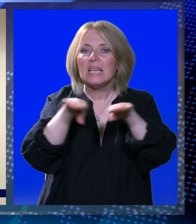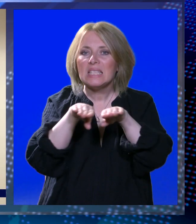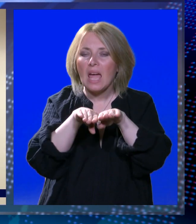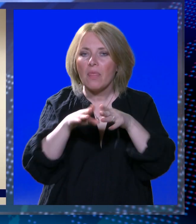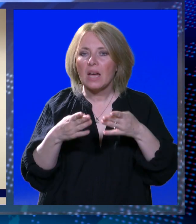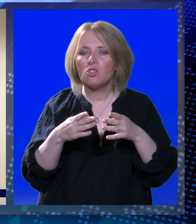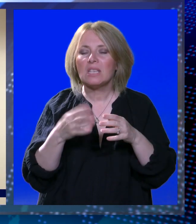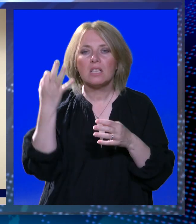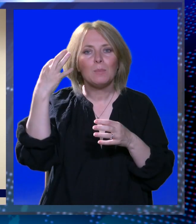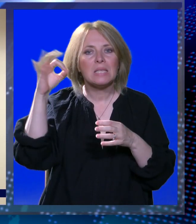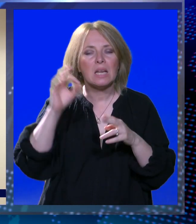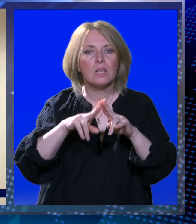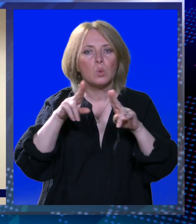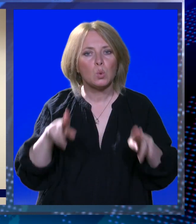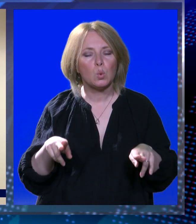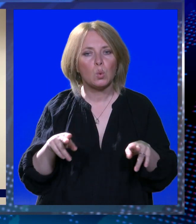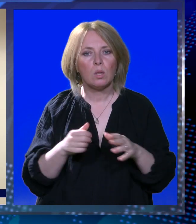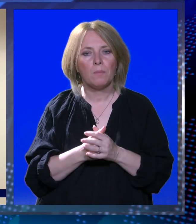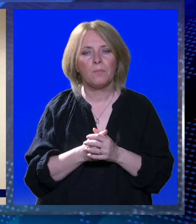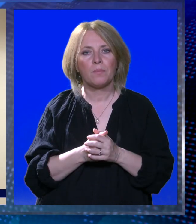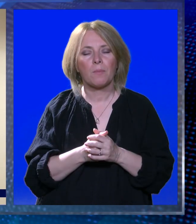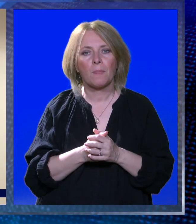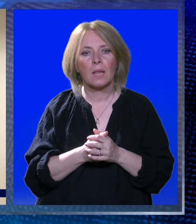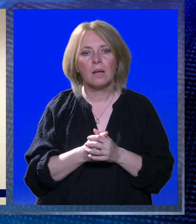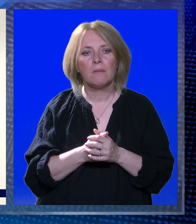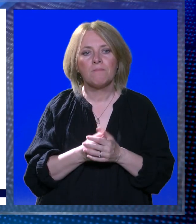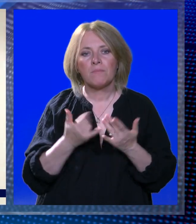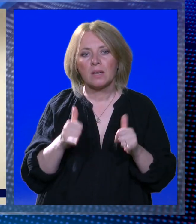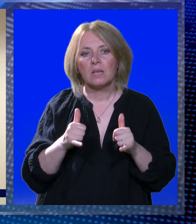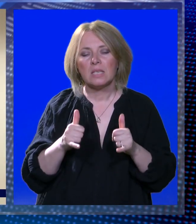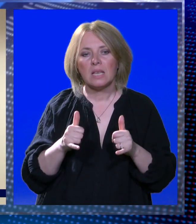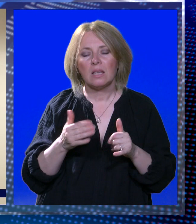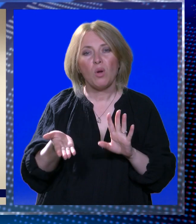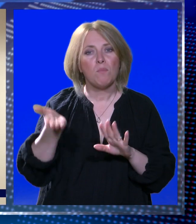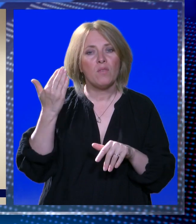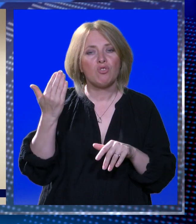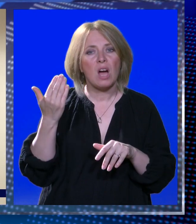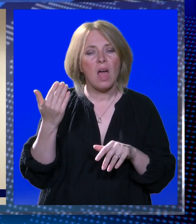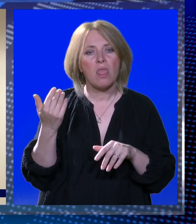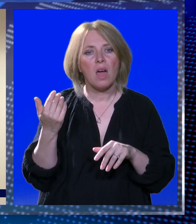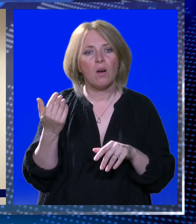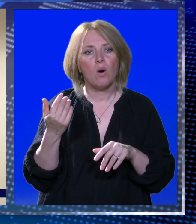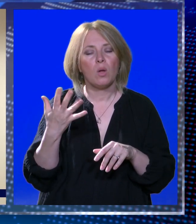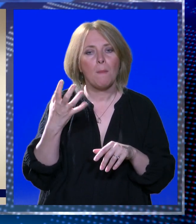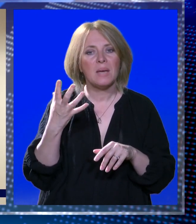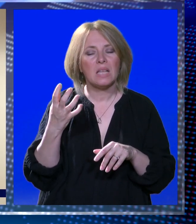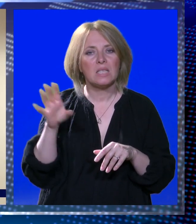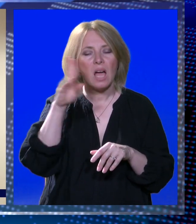specializiranim sudovima, specializiranim drugostupanskih sudovima. Sad je to povećanje od